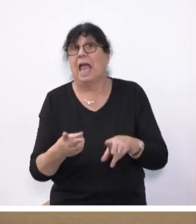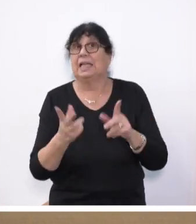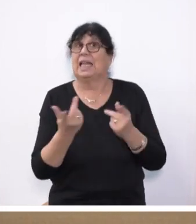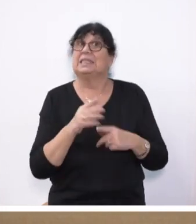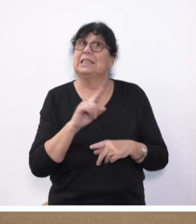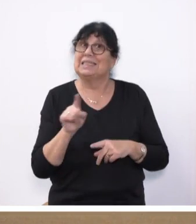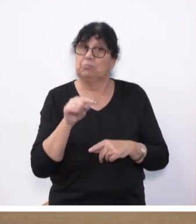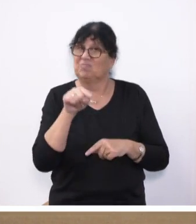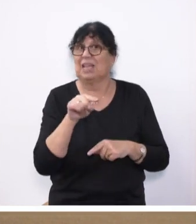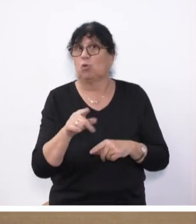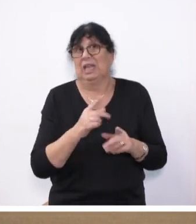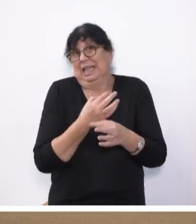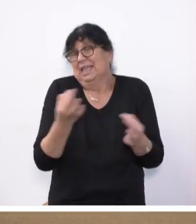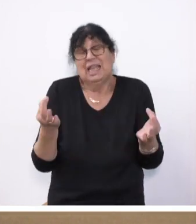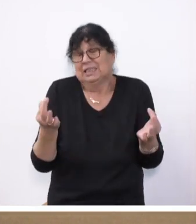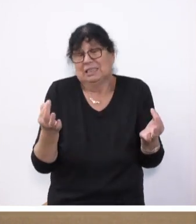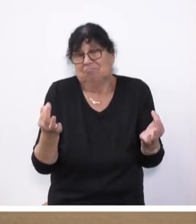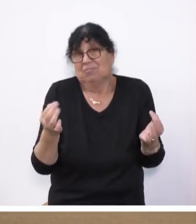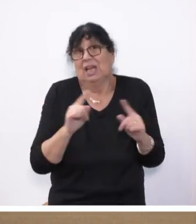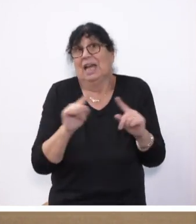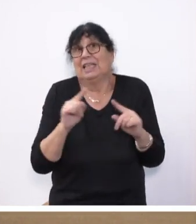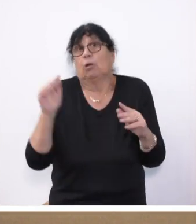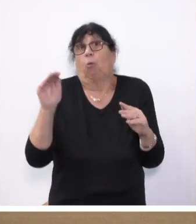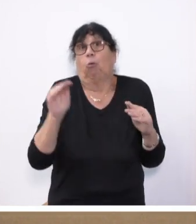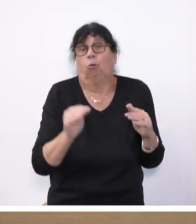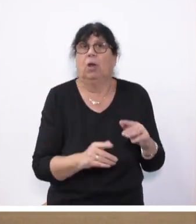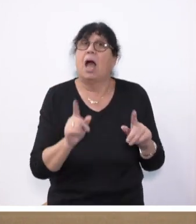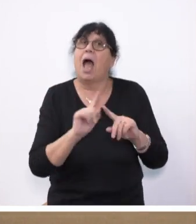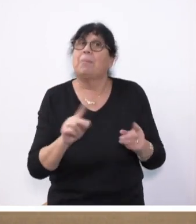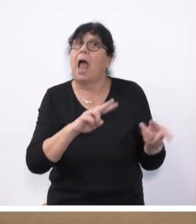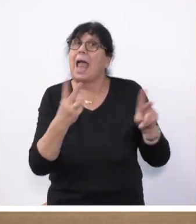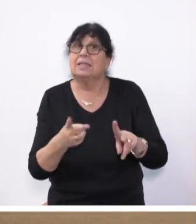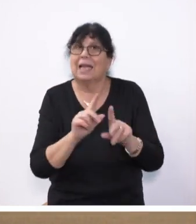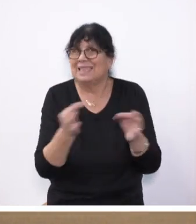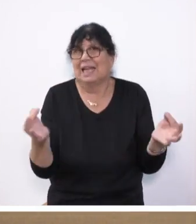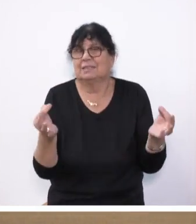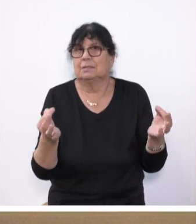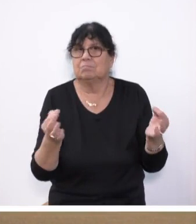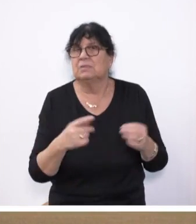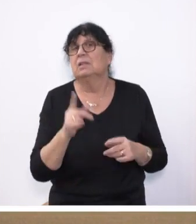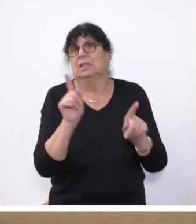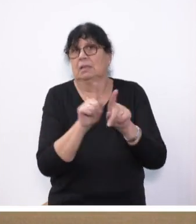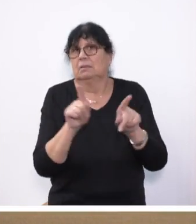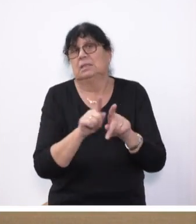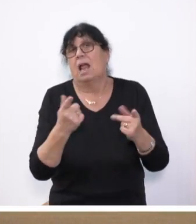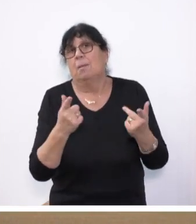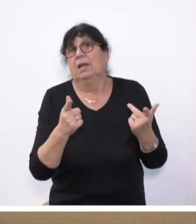nichts. Es geht nicht weiter bergab, aber es ändert sich nichts. Wir haben genau denselben